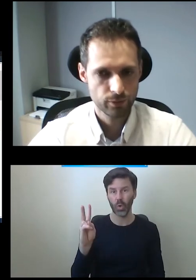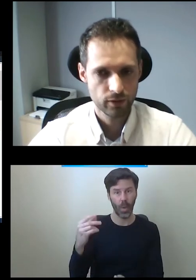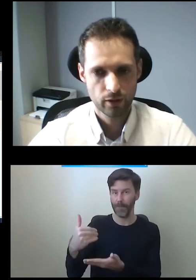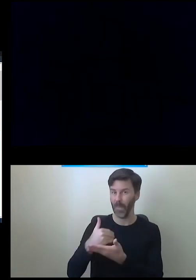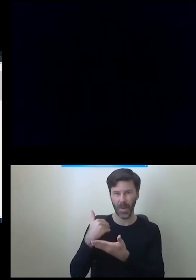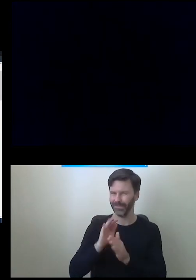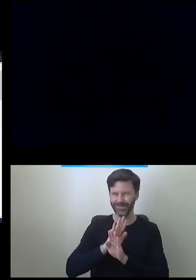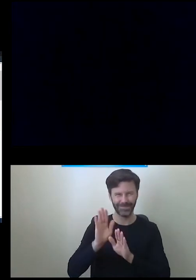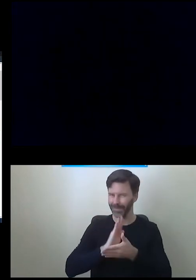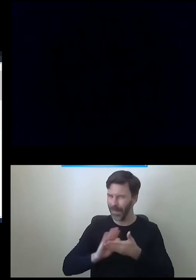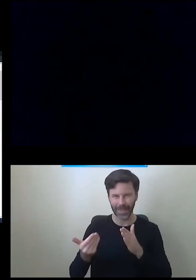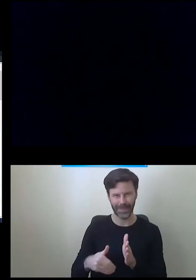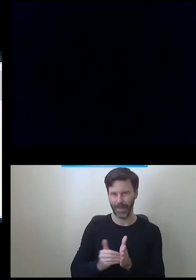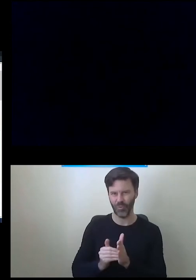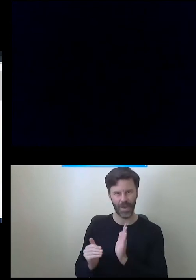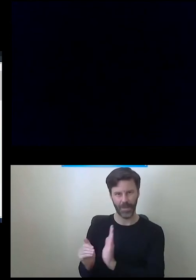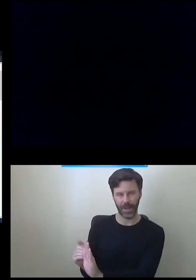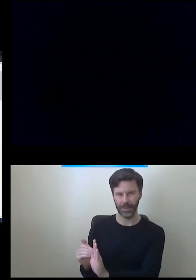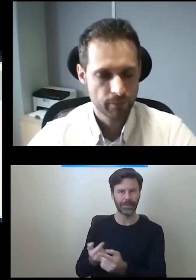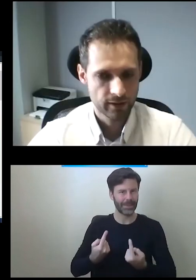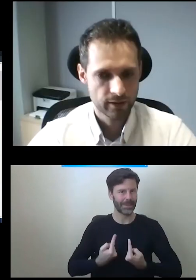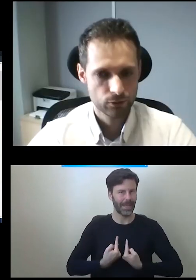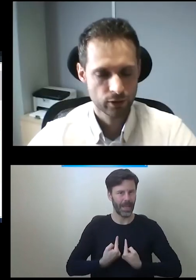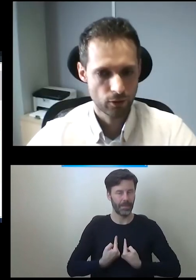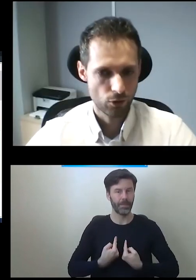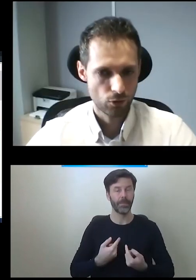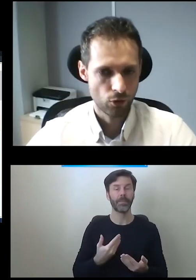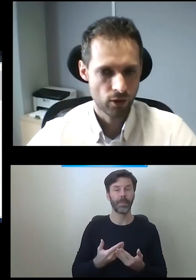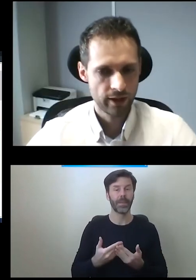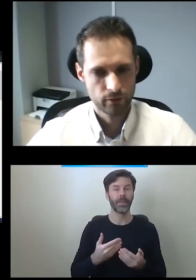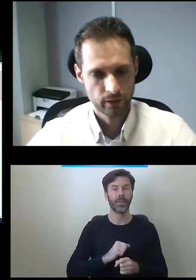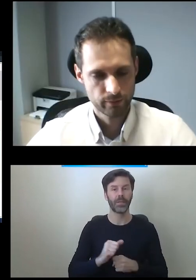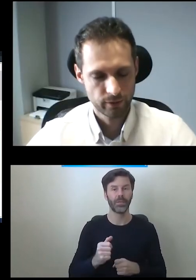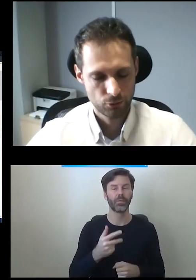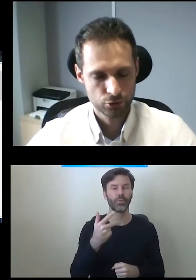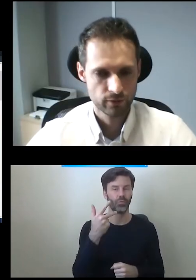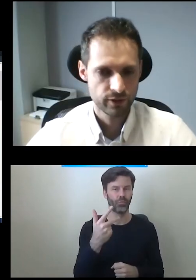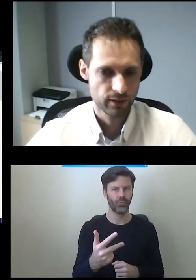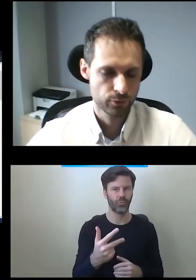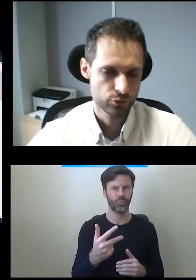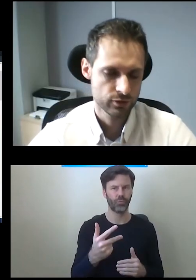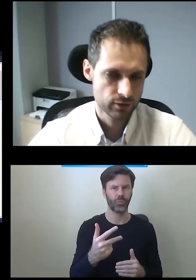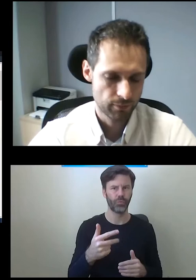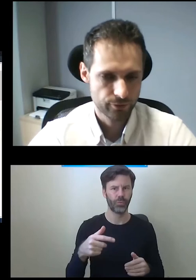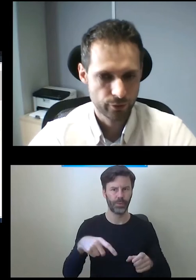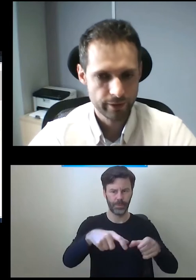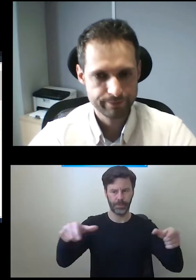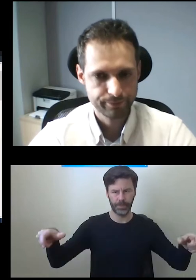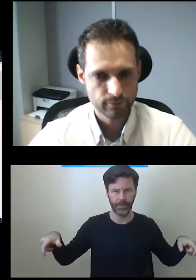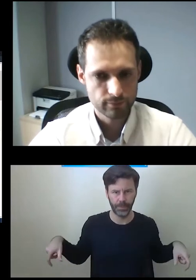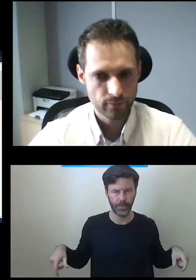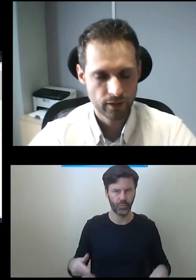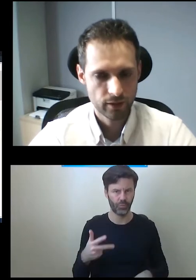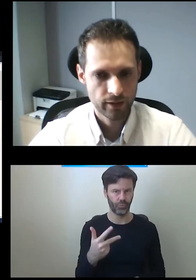osób. Z tego względu tutaj mamy trzy panele, które okalają jakby użytkownika podróżującego na platformie,